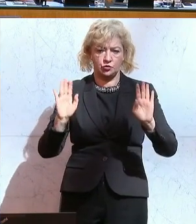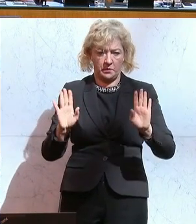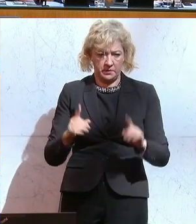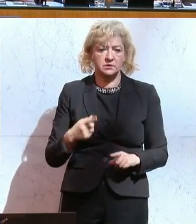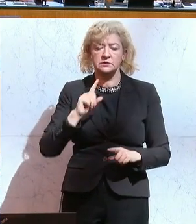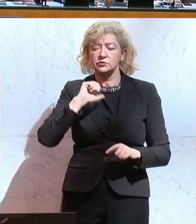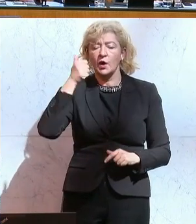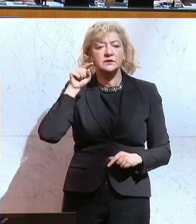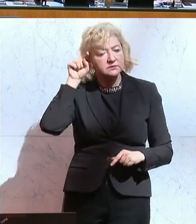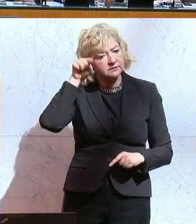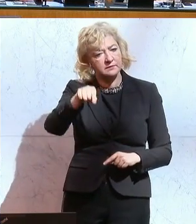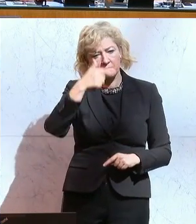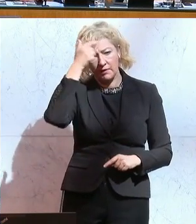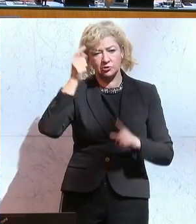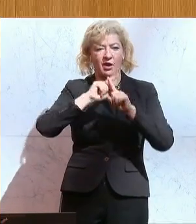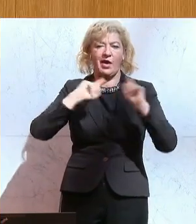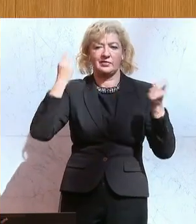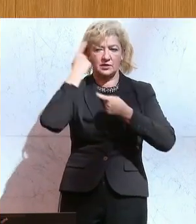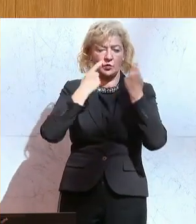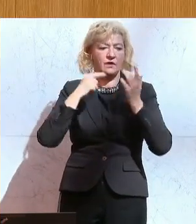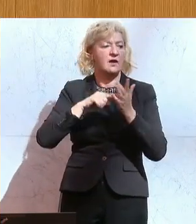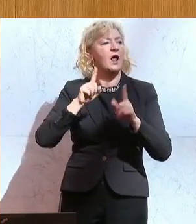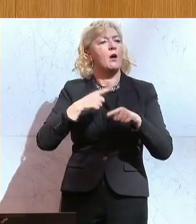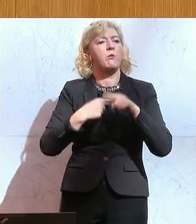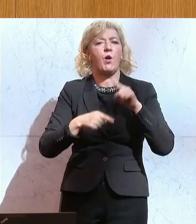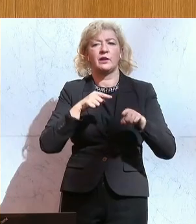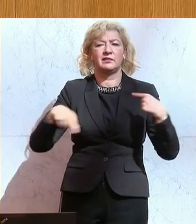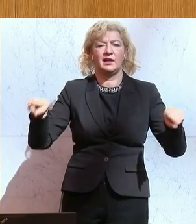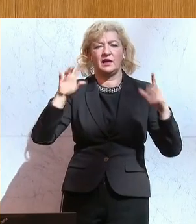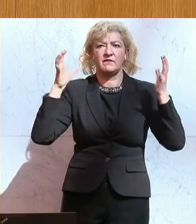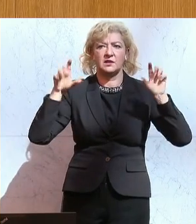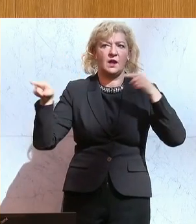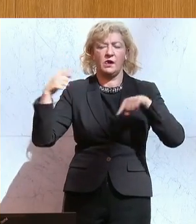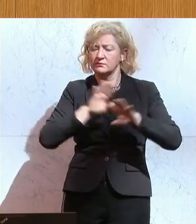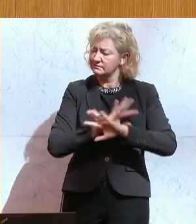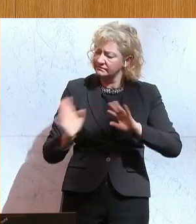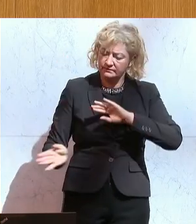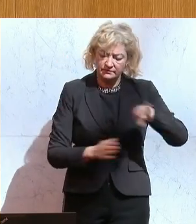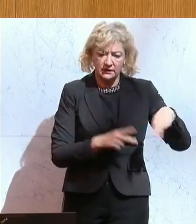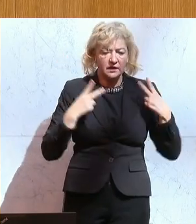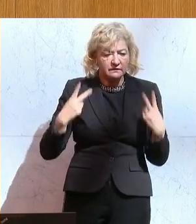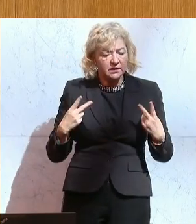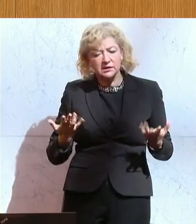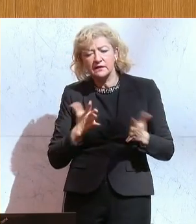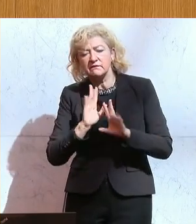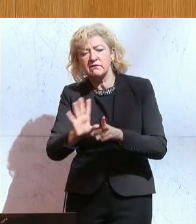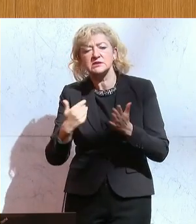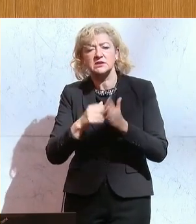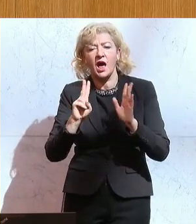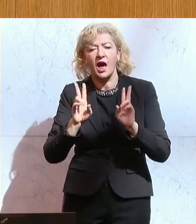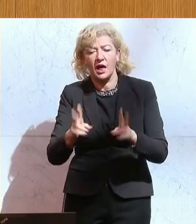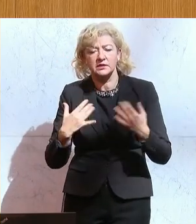Menschen haben jetzt andere Sorgen als Politduelle im Fernsehen. Es geht jetzt wirklich darum, das Hab und Gut zu sichern und hier